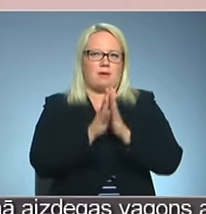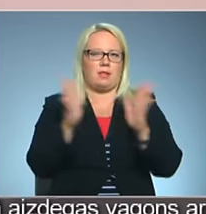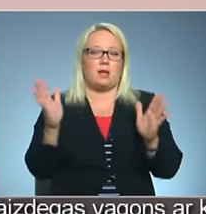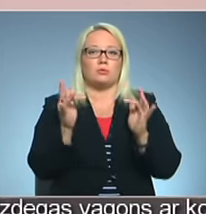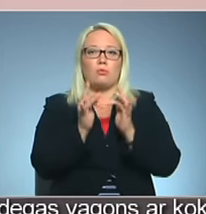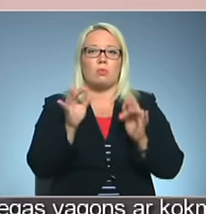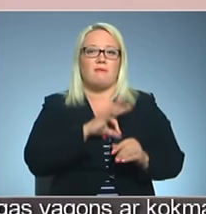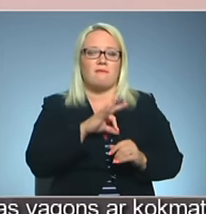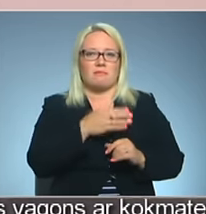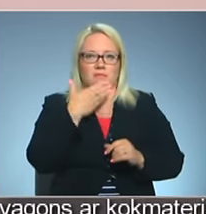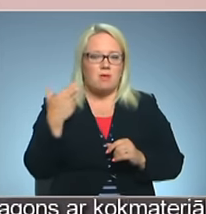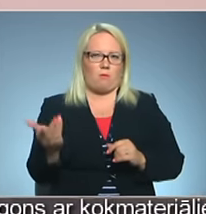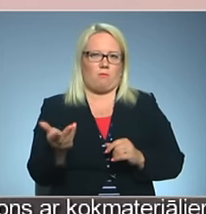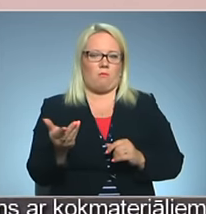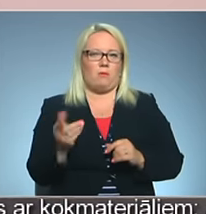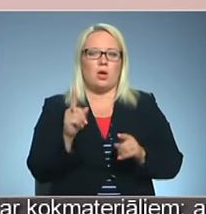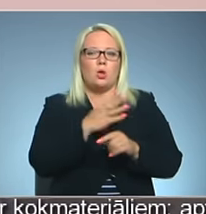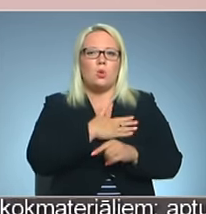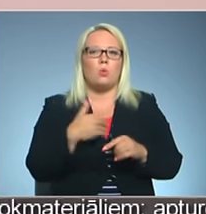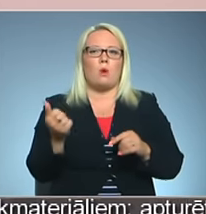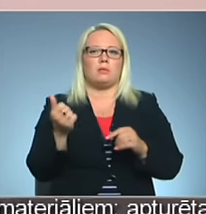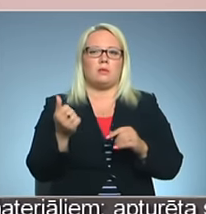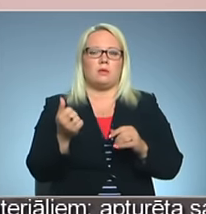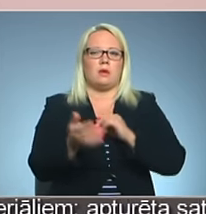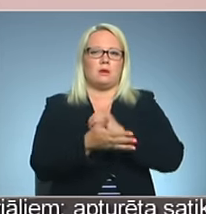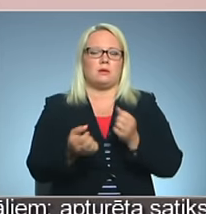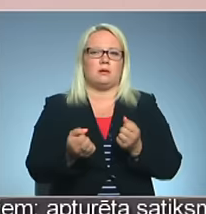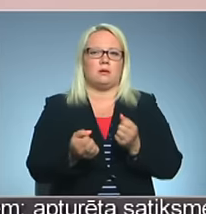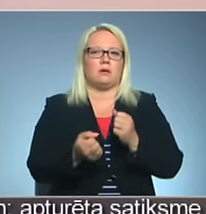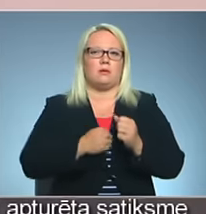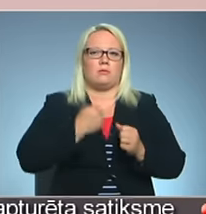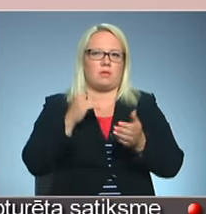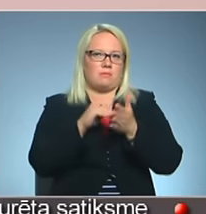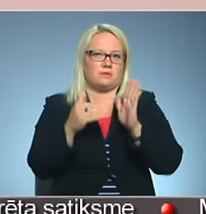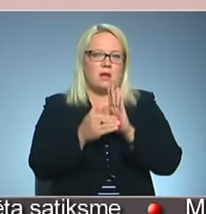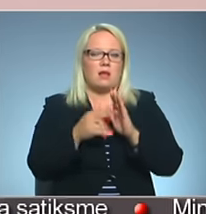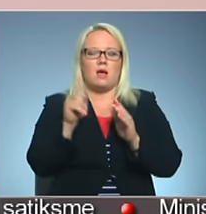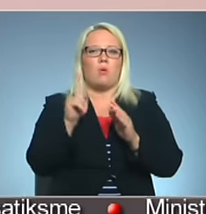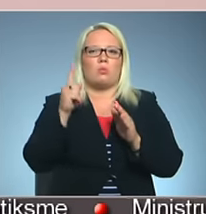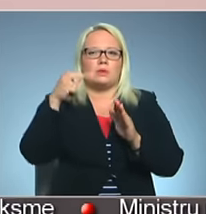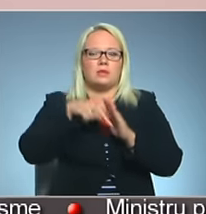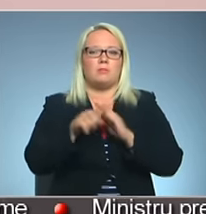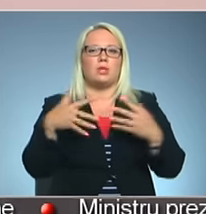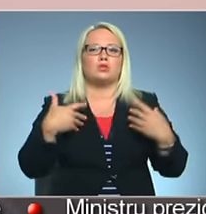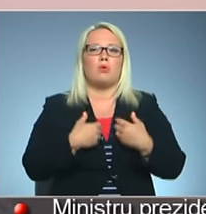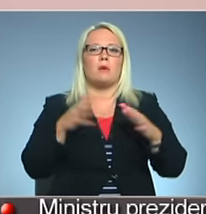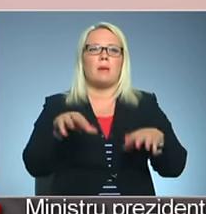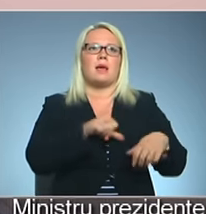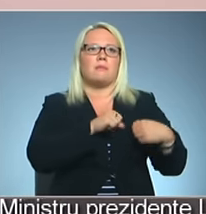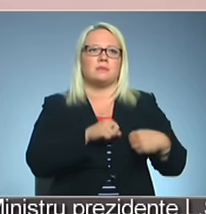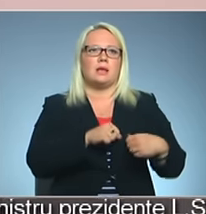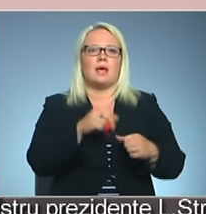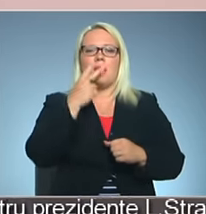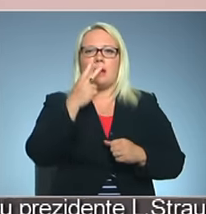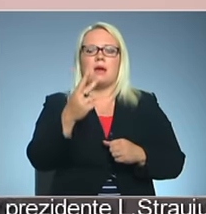tās gultas veļas. Ir ļoti trūcīgi apstākļi, ka pabrauc tādos dziļākos laukos, skolīgi paliek ap sirdi, kad redz